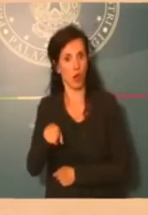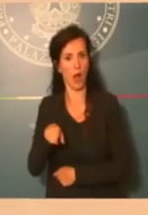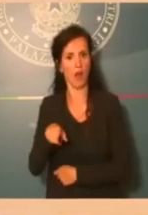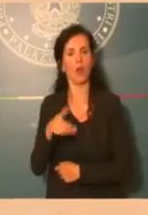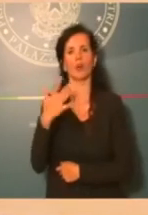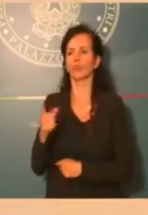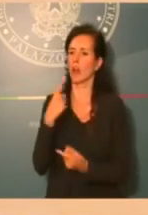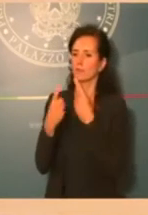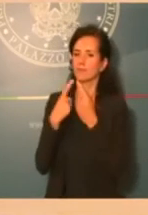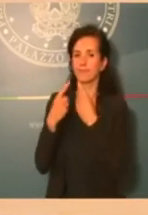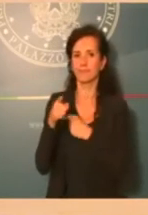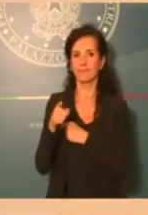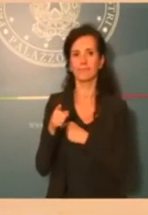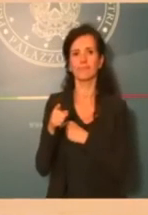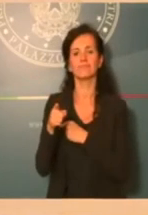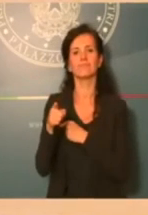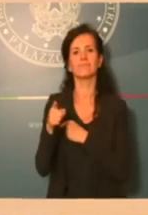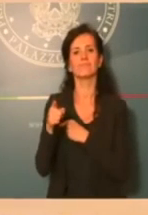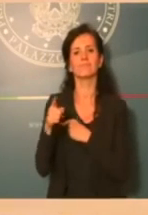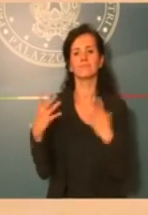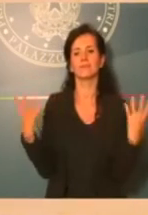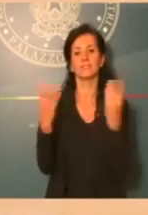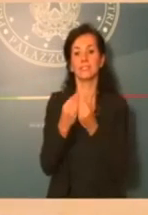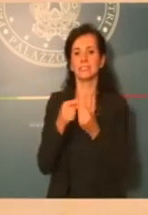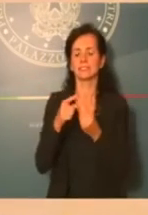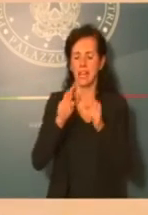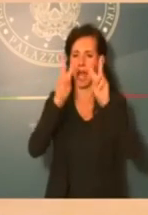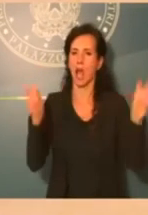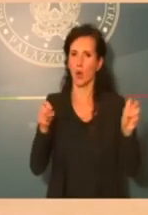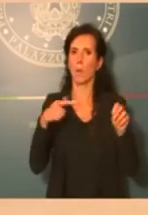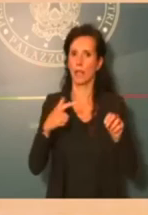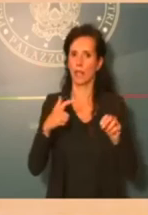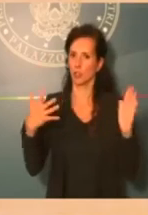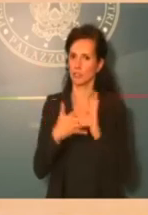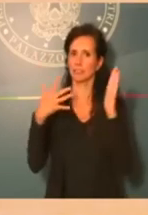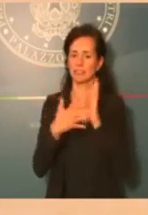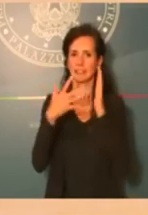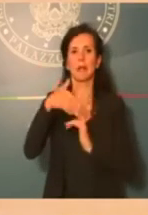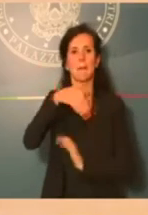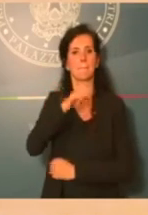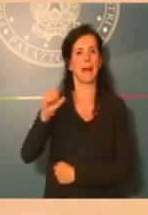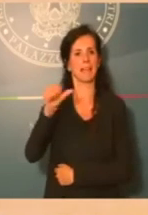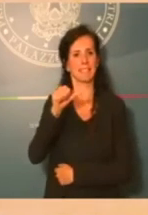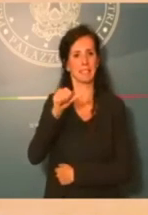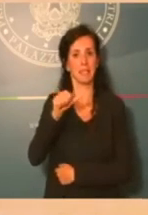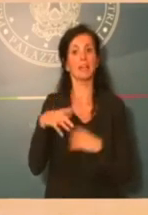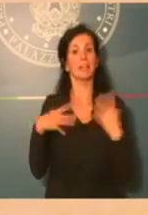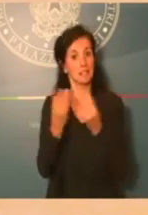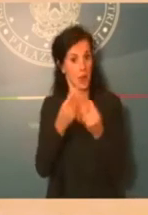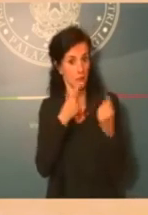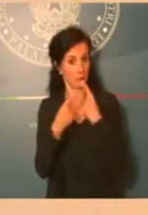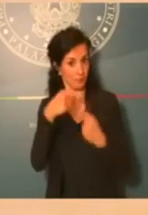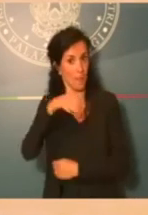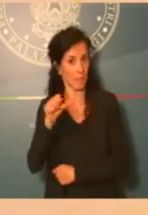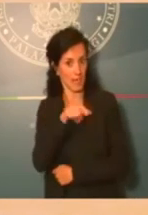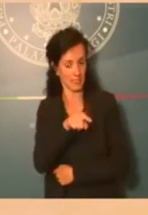solito convitato di pietra Mess se spingerà con loro per l'utilizzo del Mess. Poi l'ultima domanda. Volevo